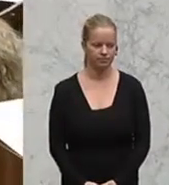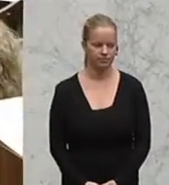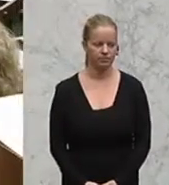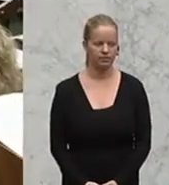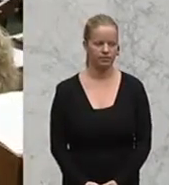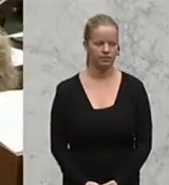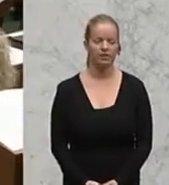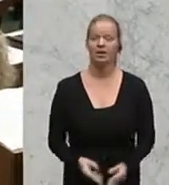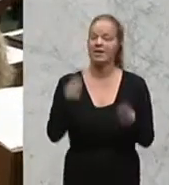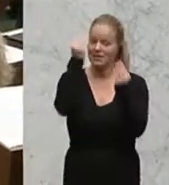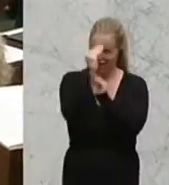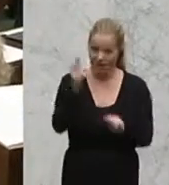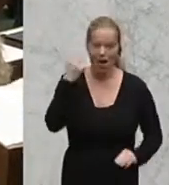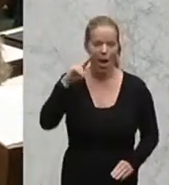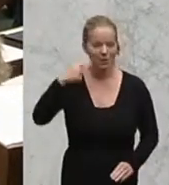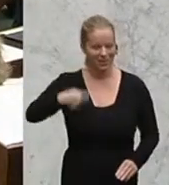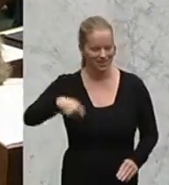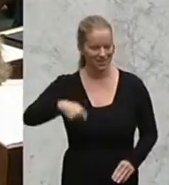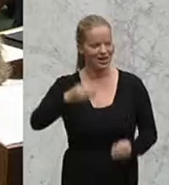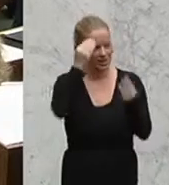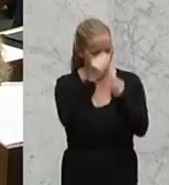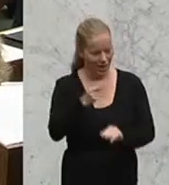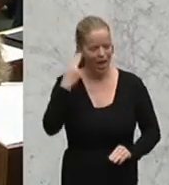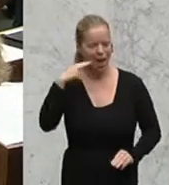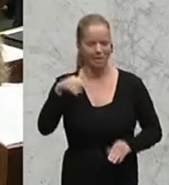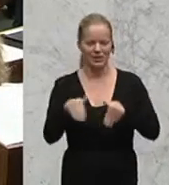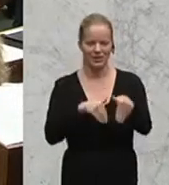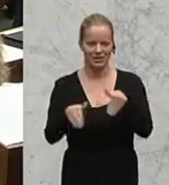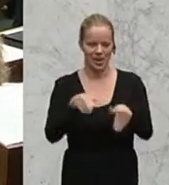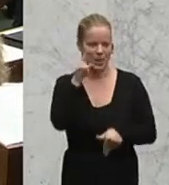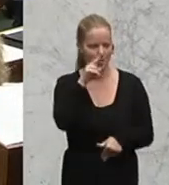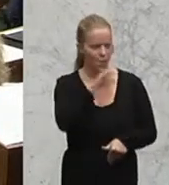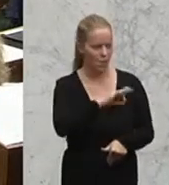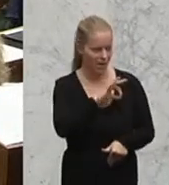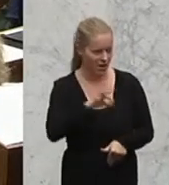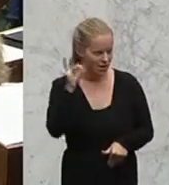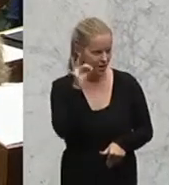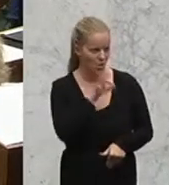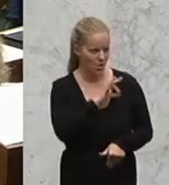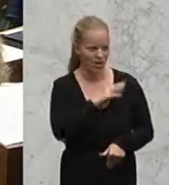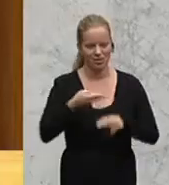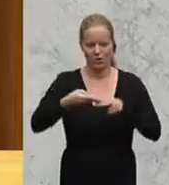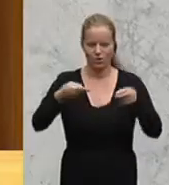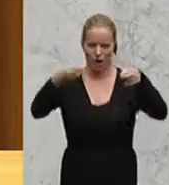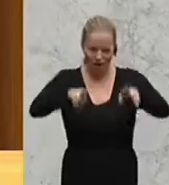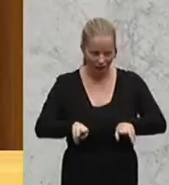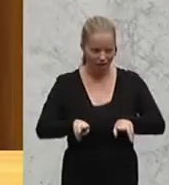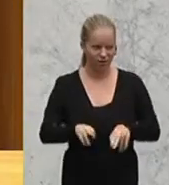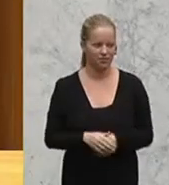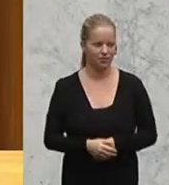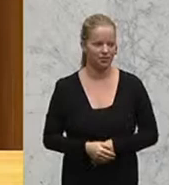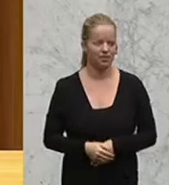Sehr geehrter Herr Präsident, sehr geehrter Herr Minister, liebe Kolleginnen und Kollegen aus dem Nationalrat, aus dem